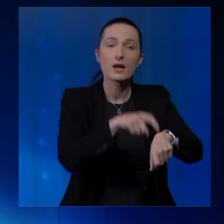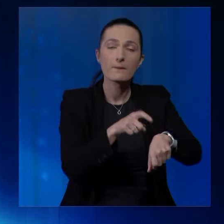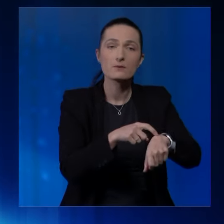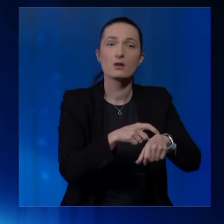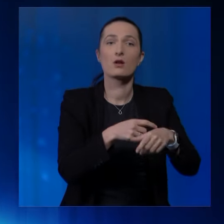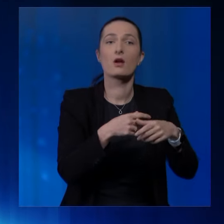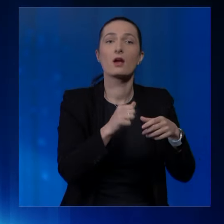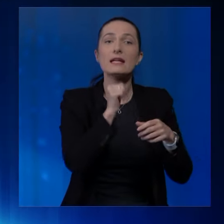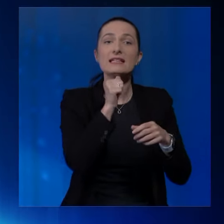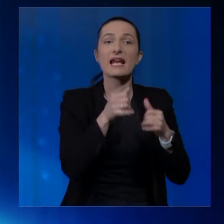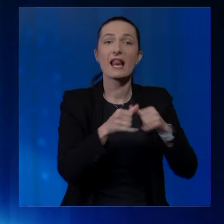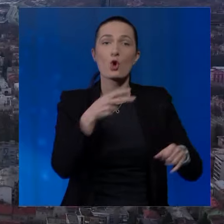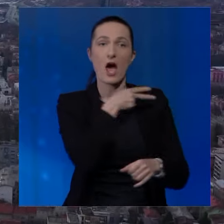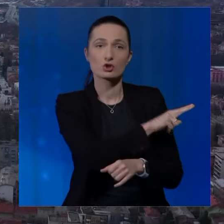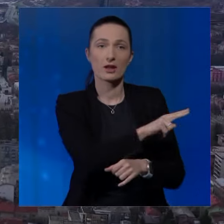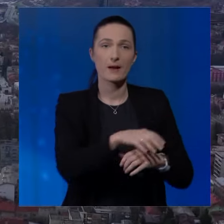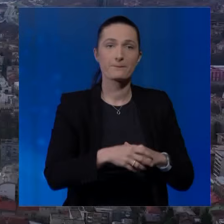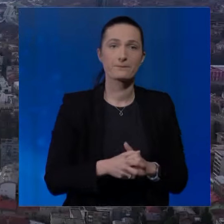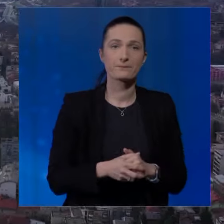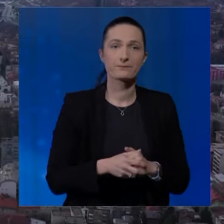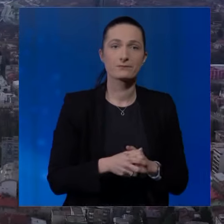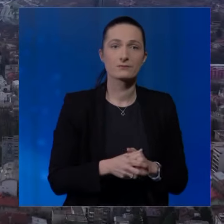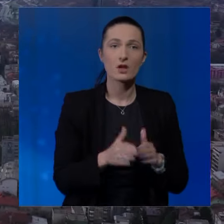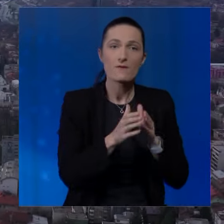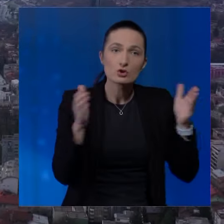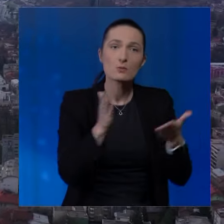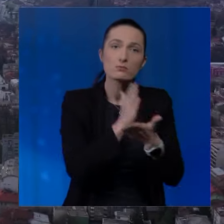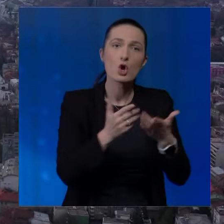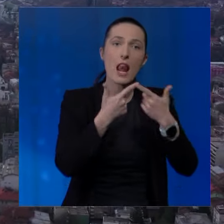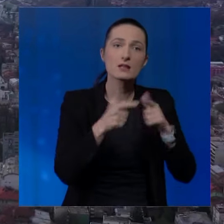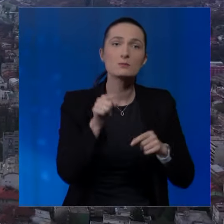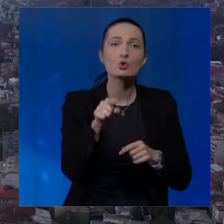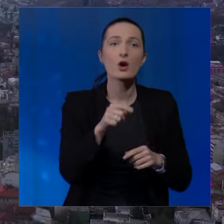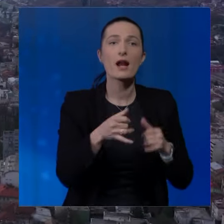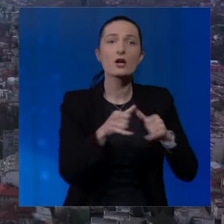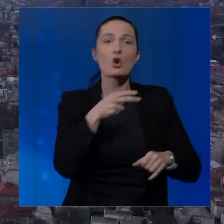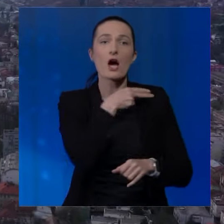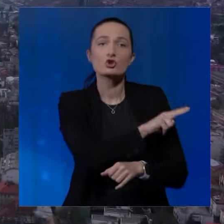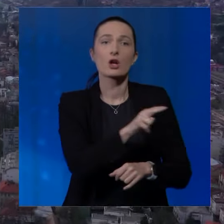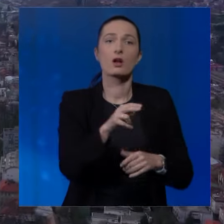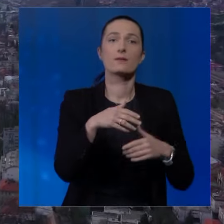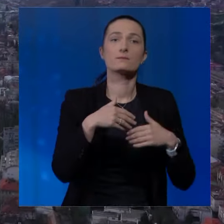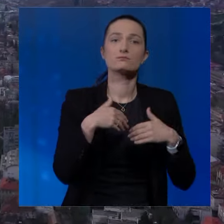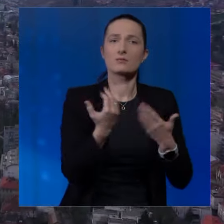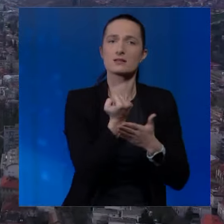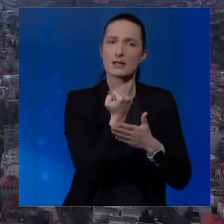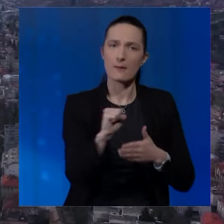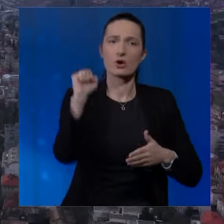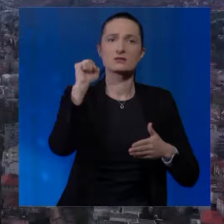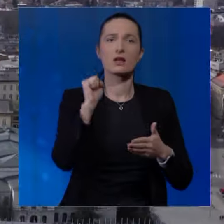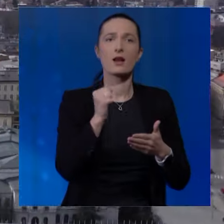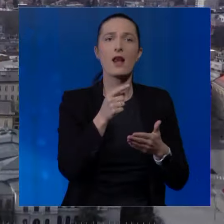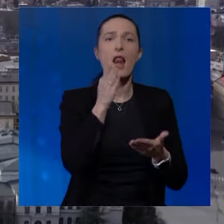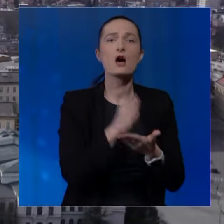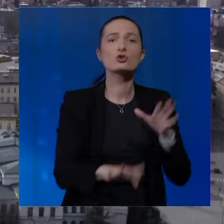a u isto vrijeme biraju i gradonačelnika. Veći legitimiteti tog gradonačelnika, demokratski